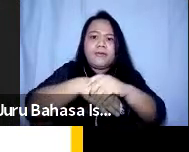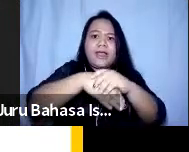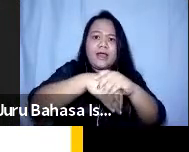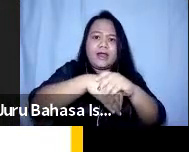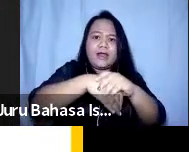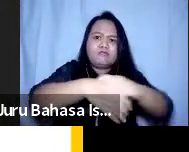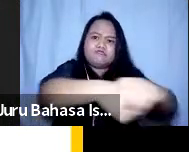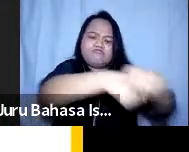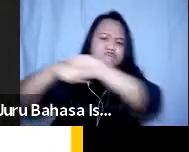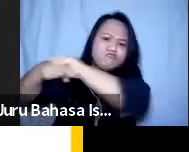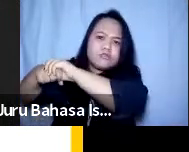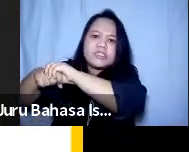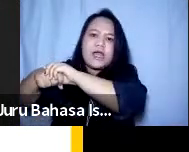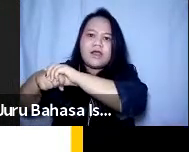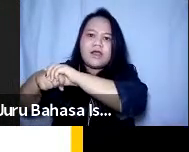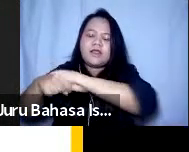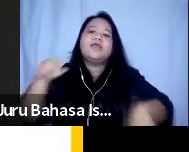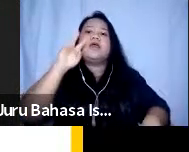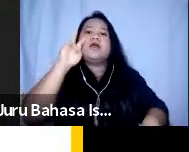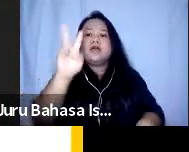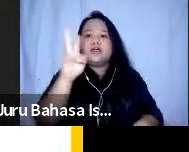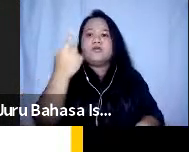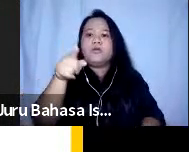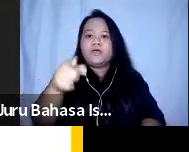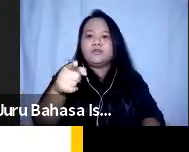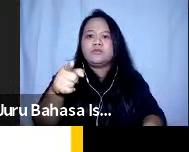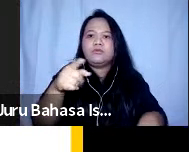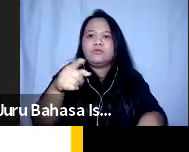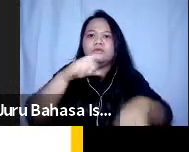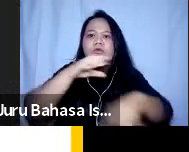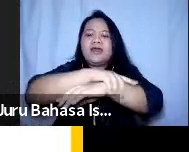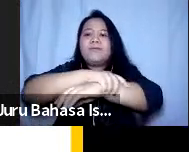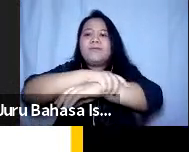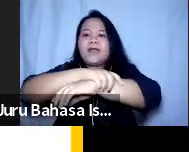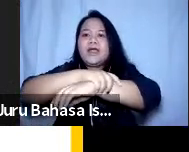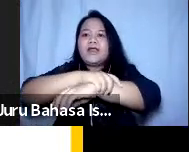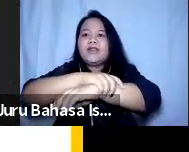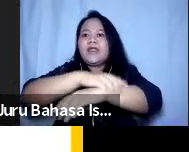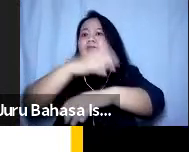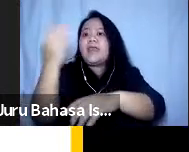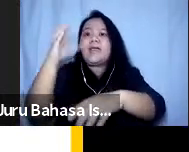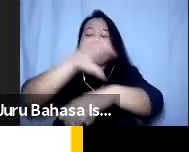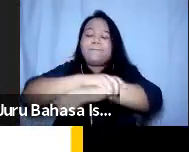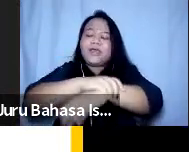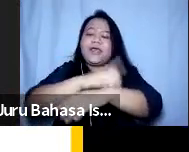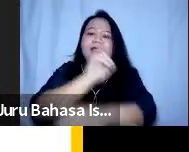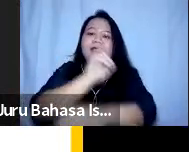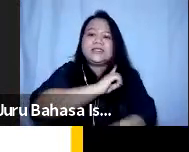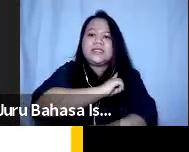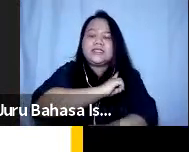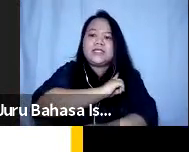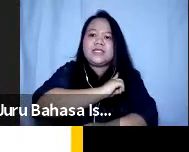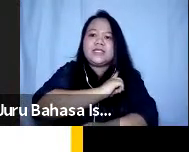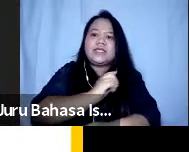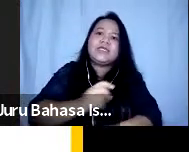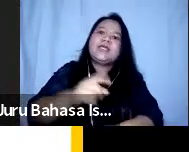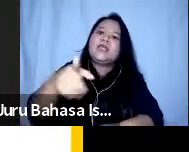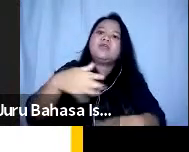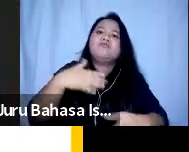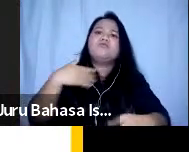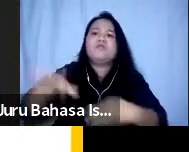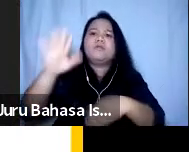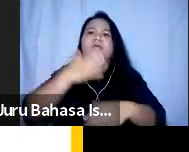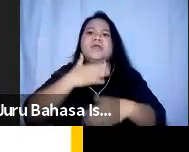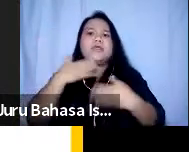menarik dan satunya adalah menggandeng dengan cara berpegangan sendiri ini pastinya lebih nyaman